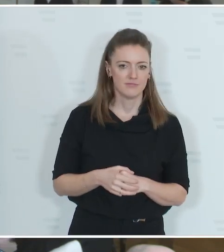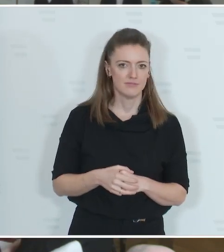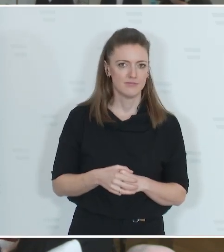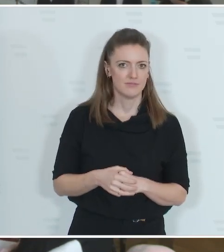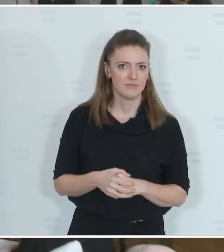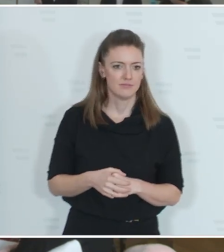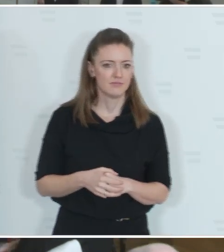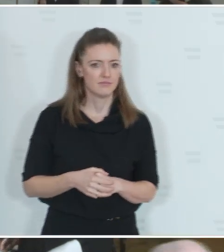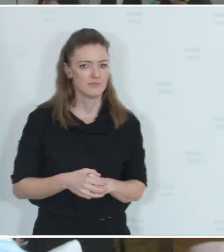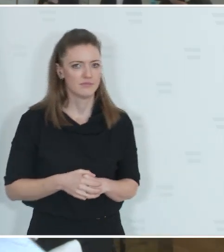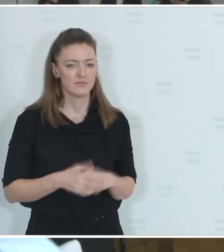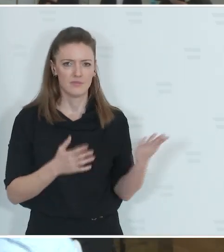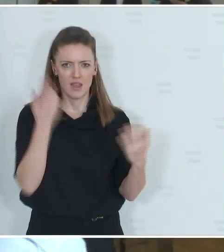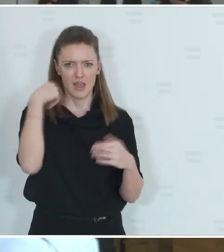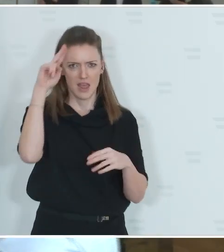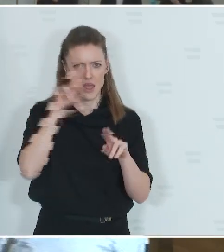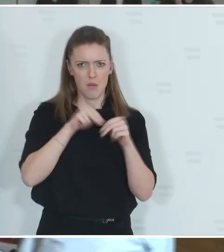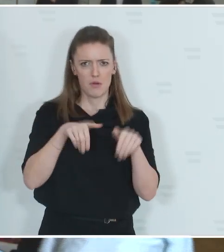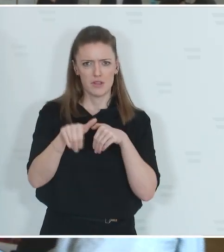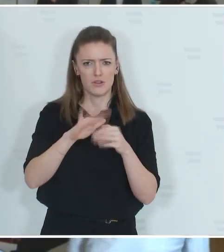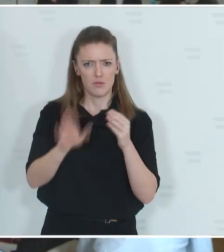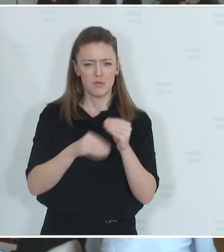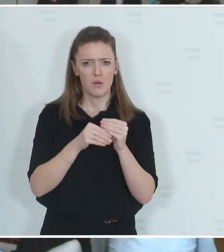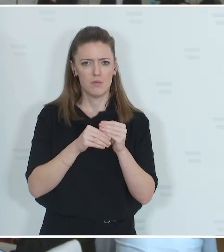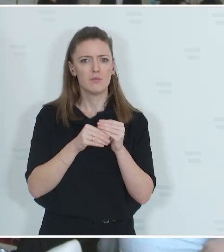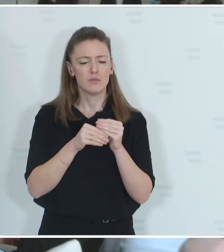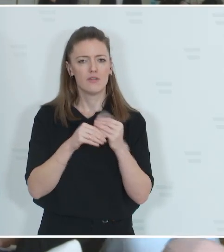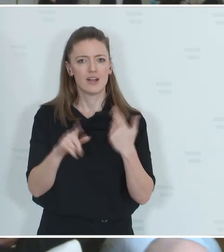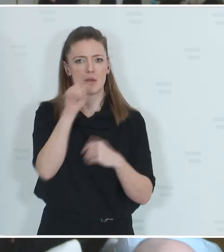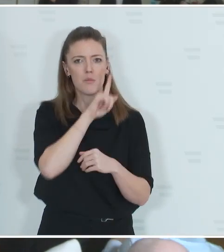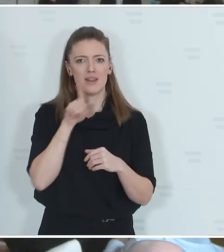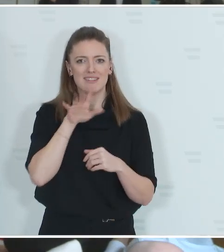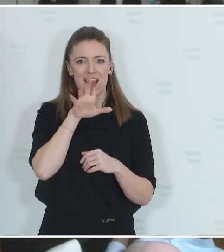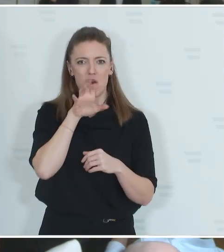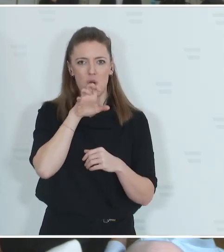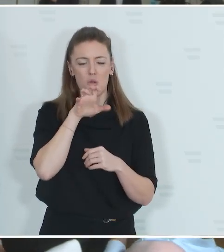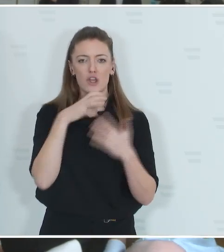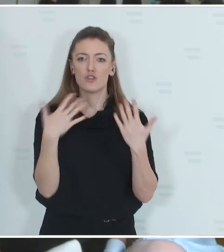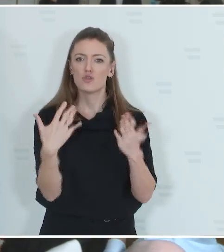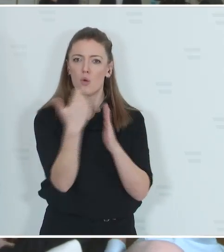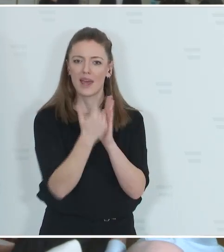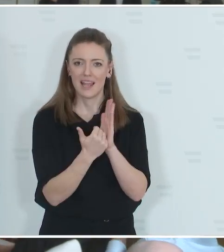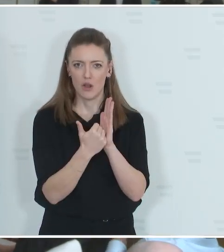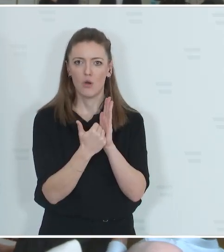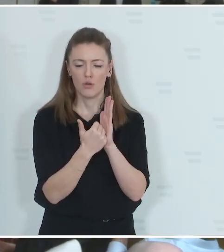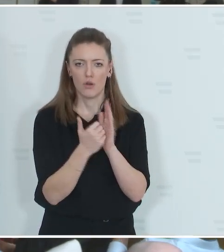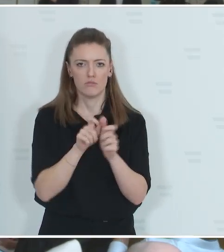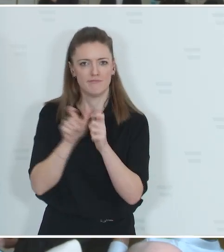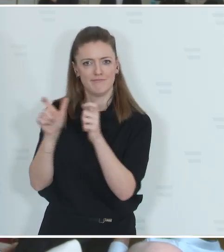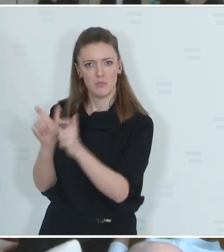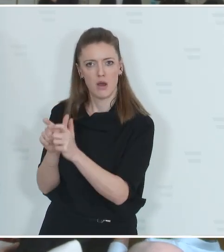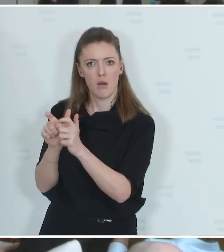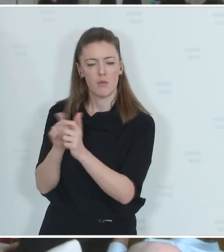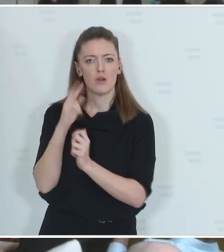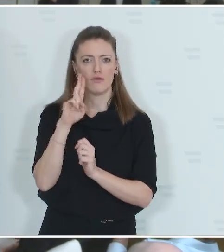Herr Bundesminister, weil du das angesprochen hast, noch ergänzend von mir dazu, dass die Polizeihunde von dieser Regelung eben ausgenommen sind.